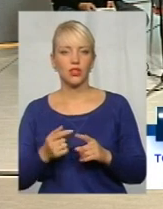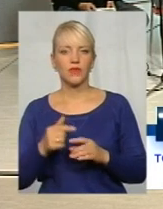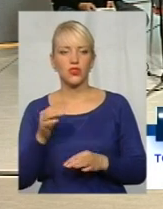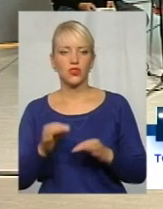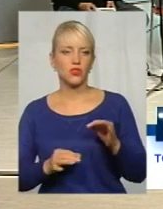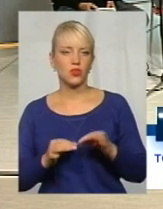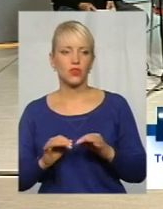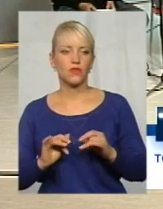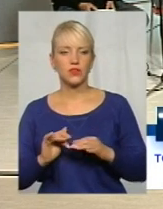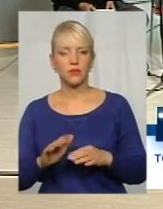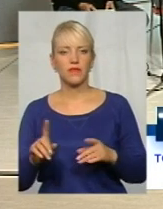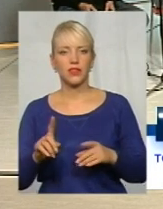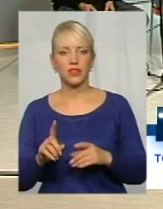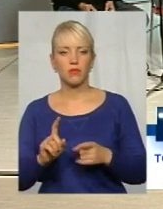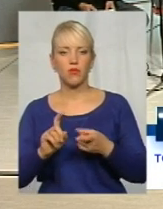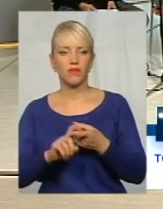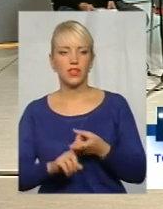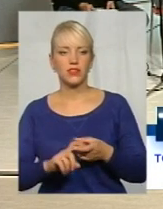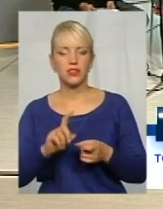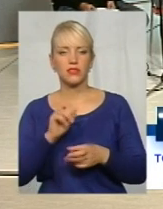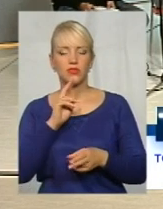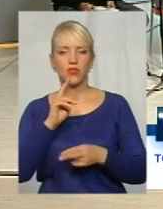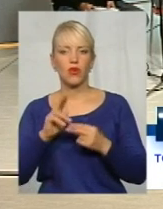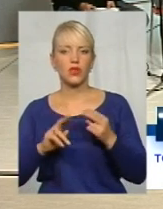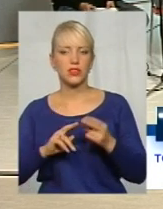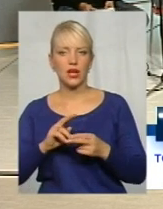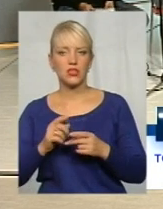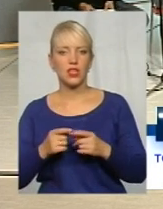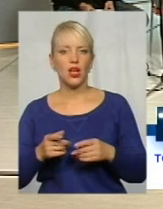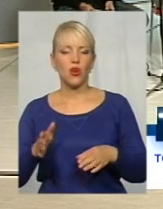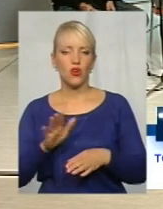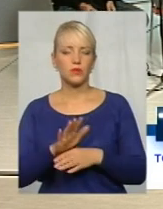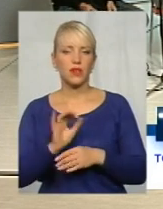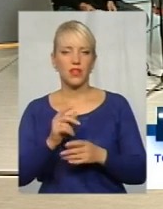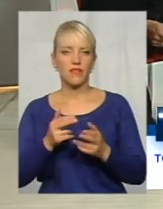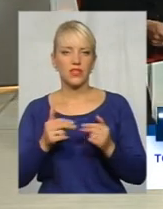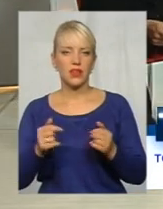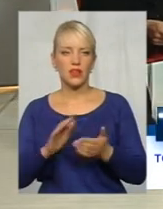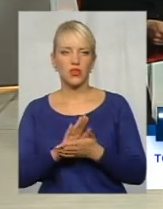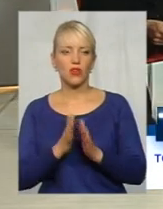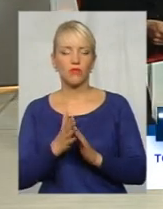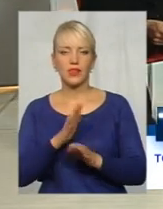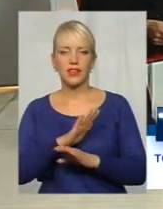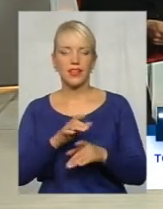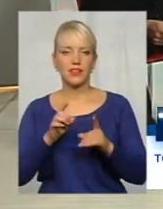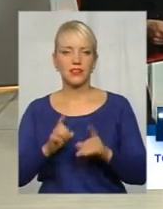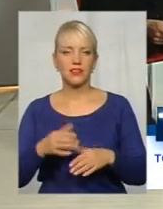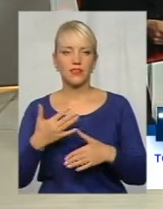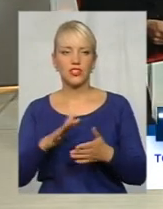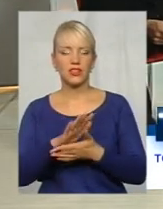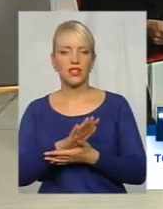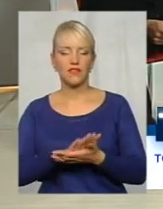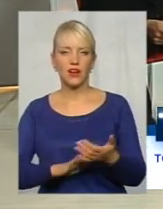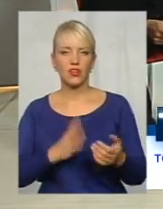справи, які безпосередньо пов'язані з оскарженням і розпорядженням та визнанням договору на дійсним, тривають вже четвертий